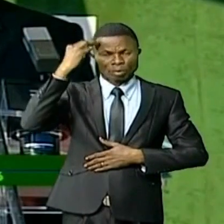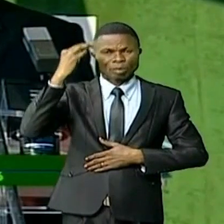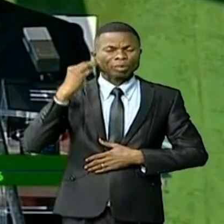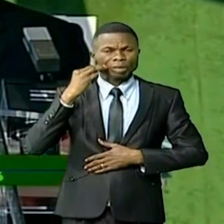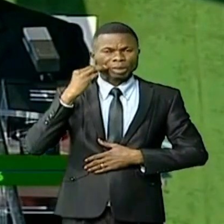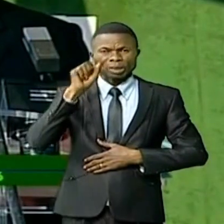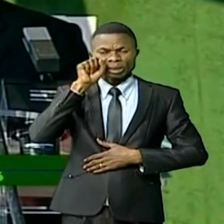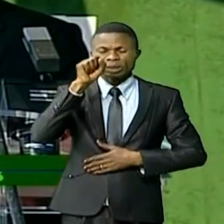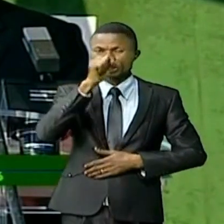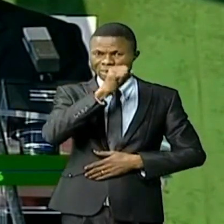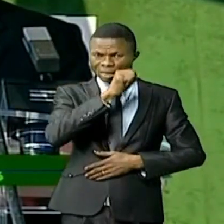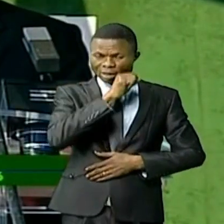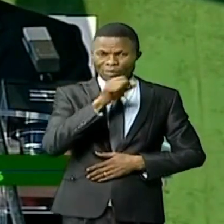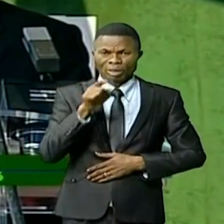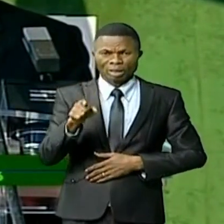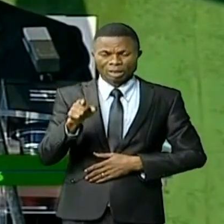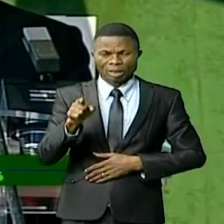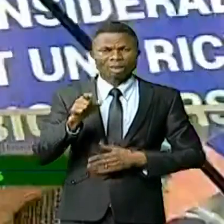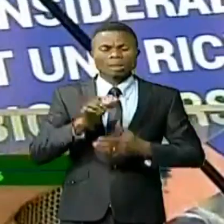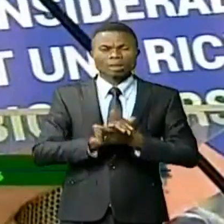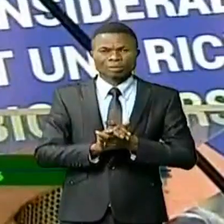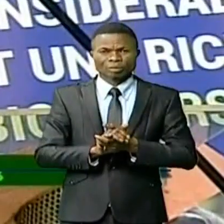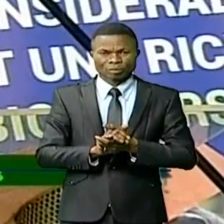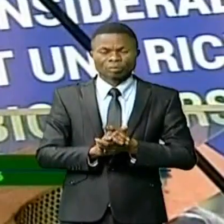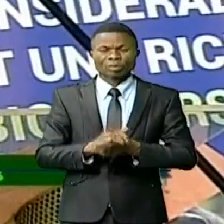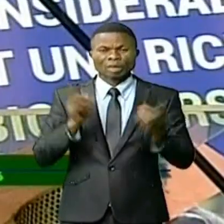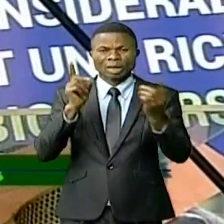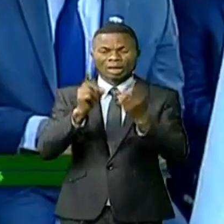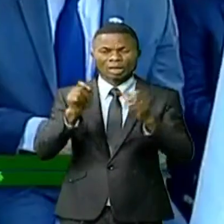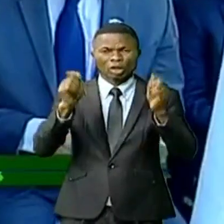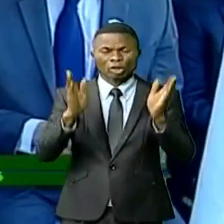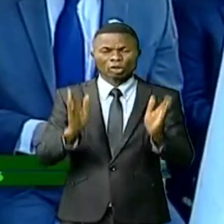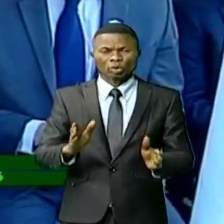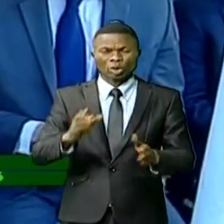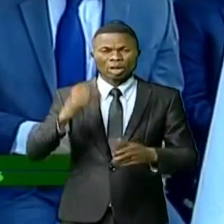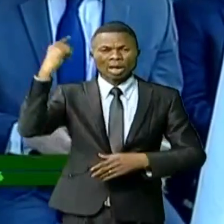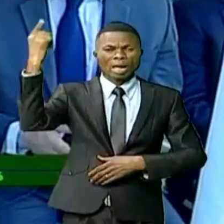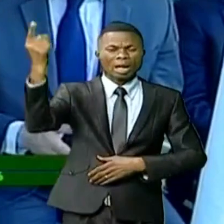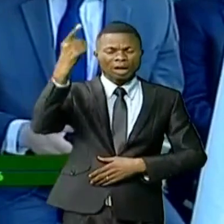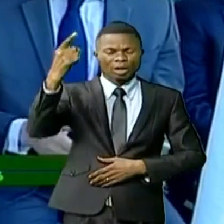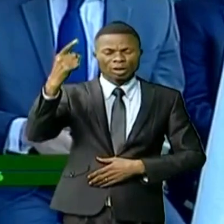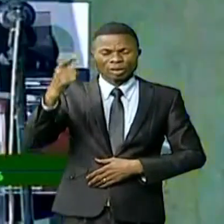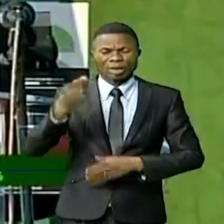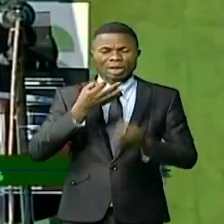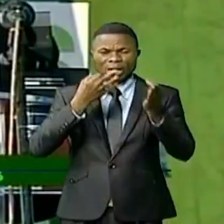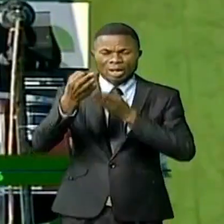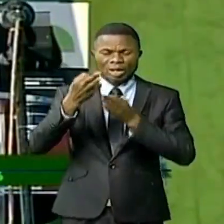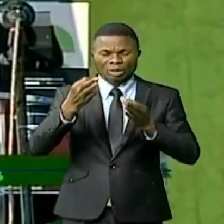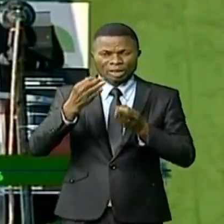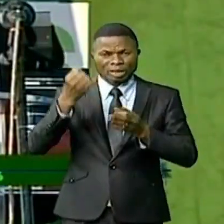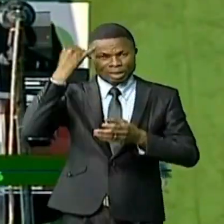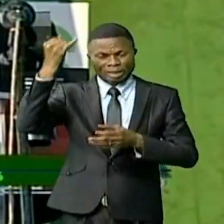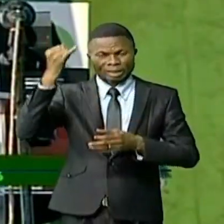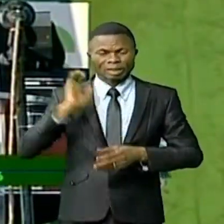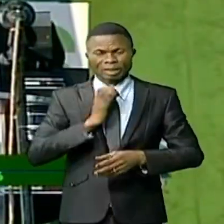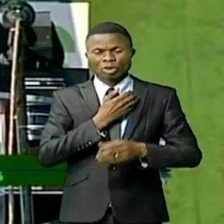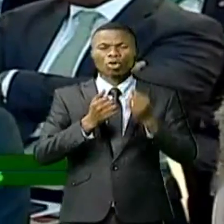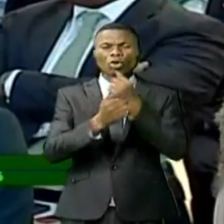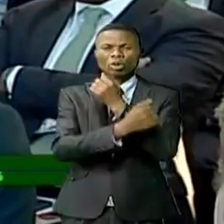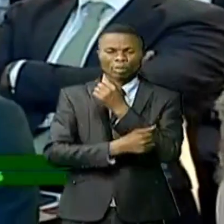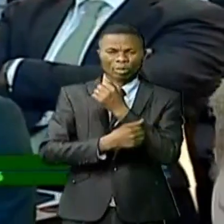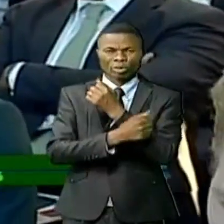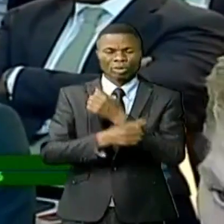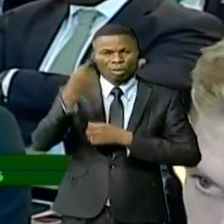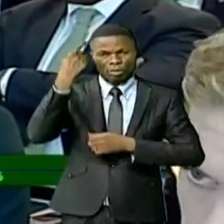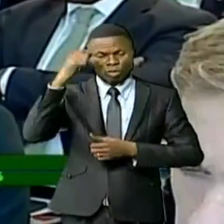Jean-Michel Samaloukonde-Kingé a face à la presse nationale et internationale dévoilé la position de la République démocratique du Congo